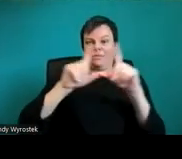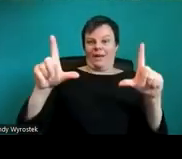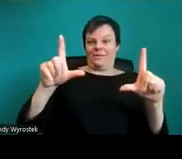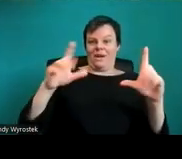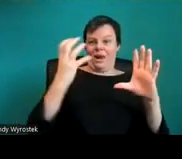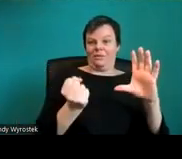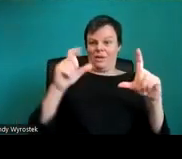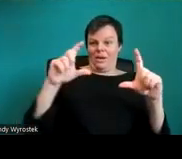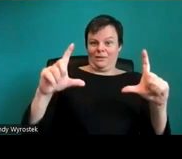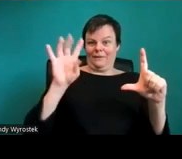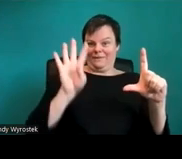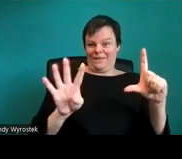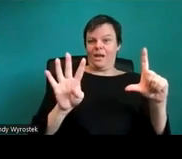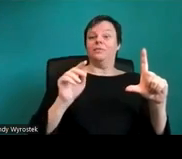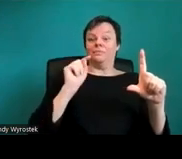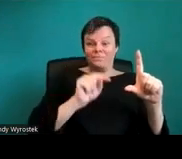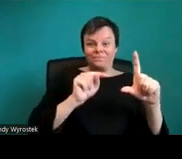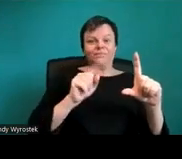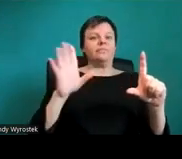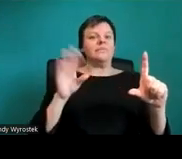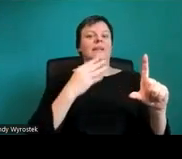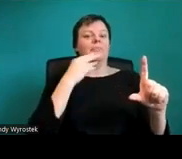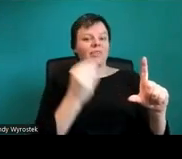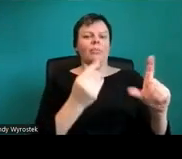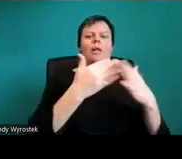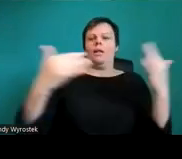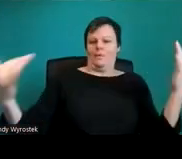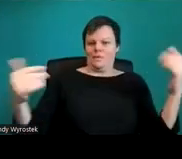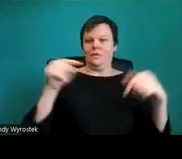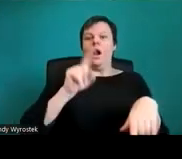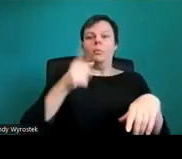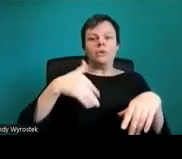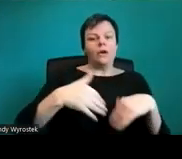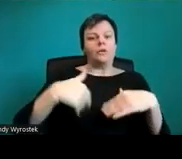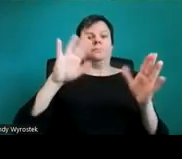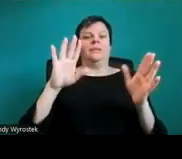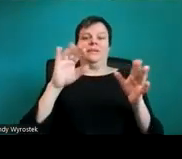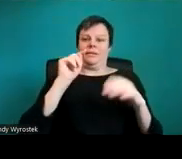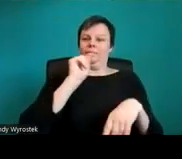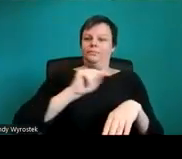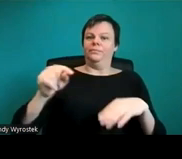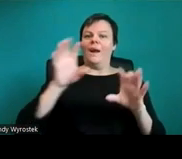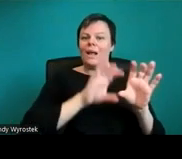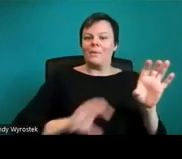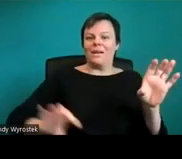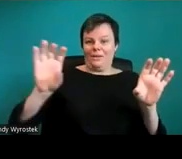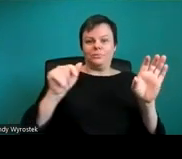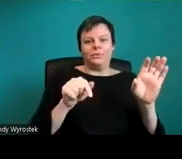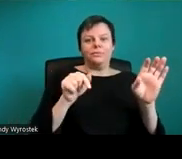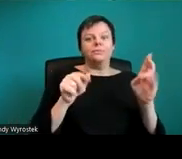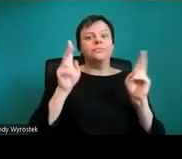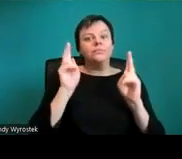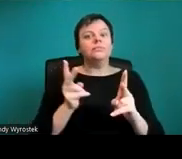Und dann gibt es noch weitere Elemente, die haben hier keine Checkmarke. Und zwar